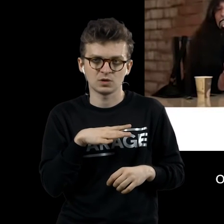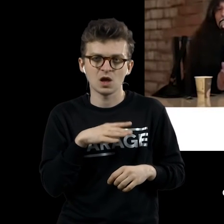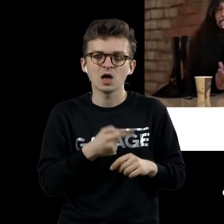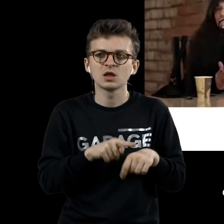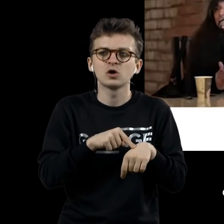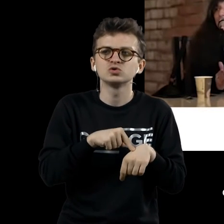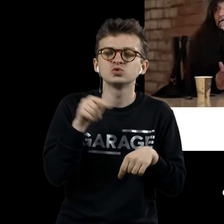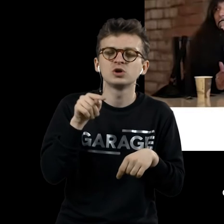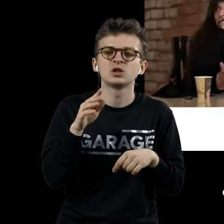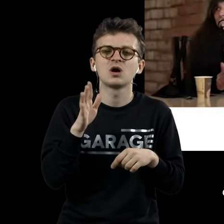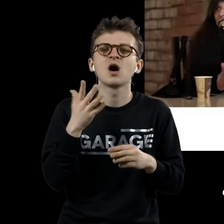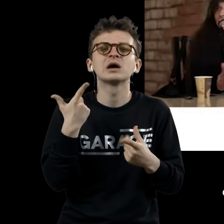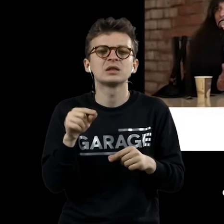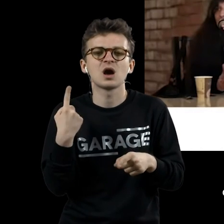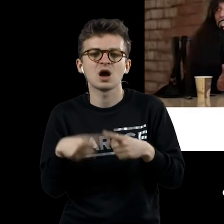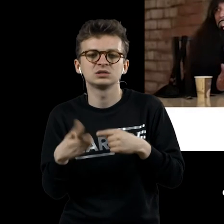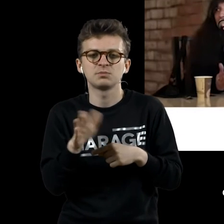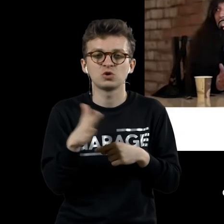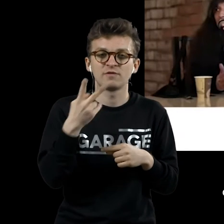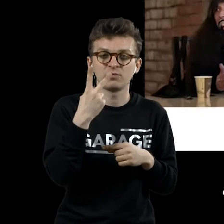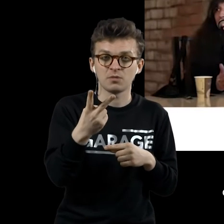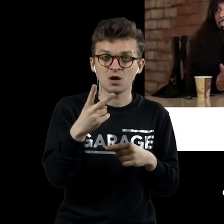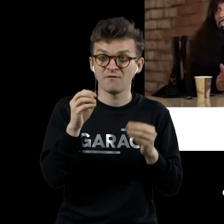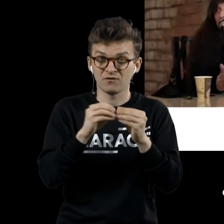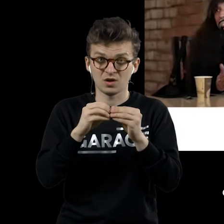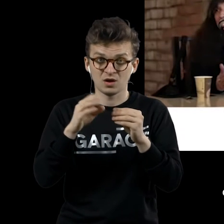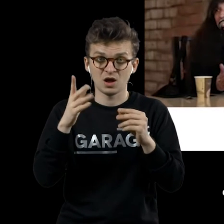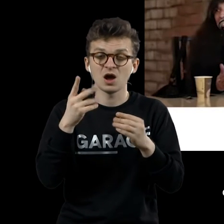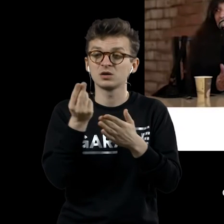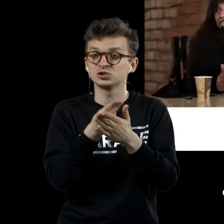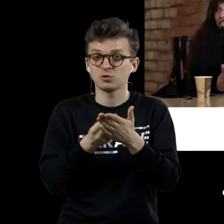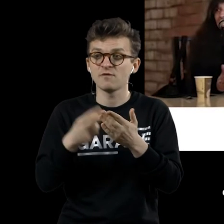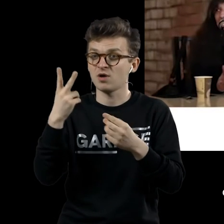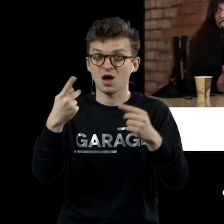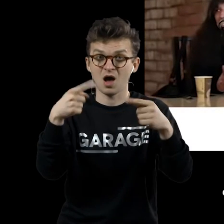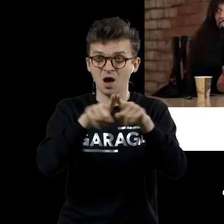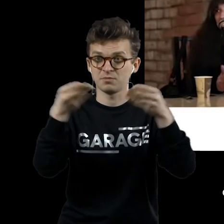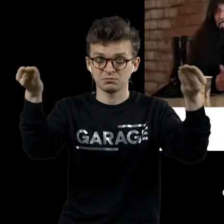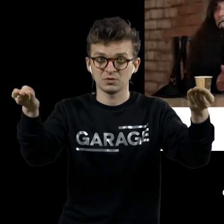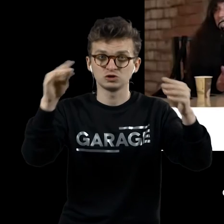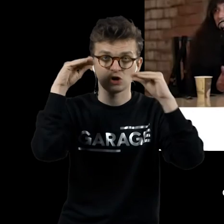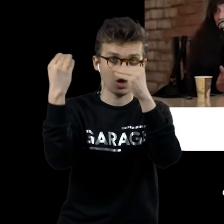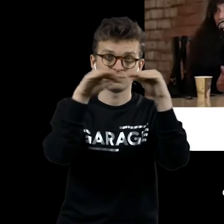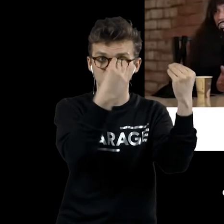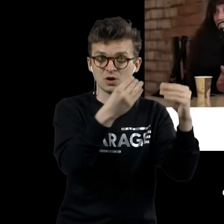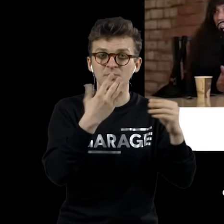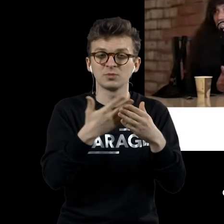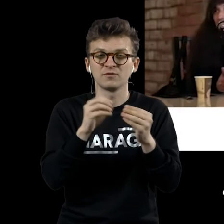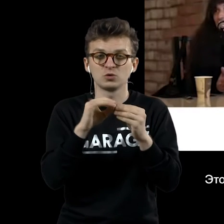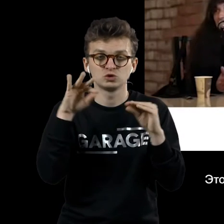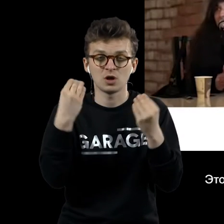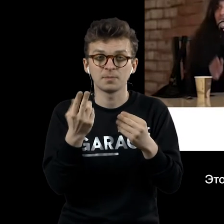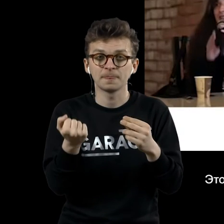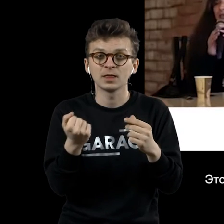Ощущение, вот чем различаются два изображения одинаковых предметов и изображение. Ну, вот эта история про